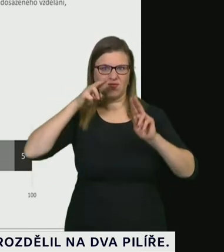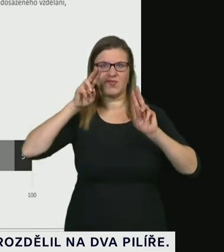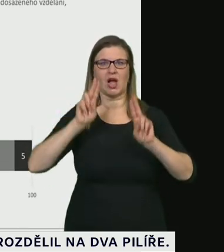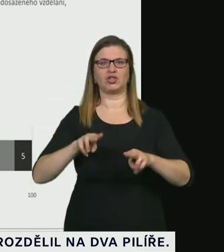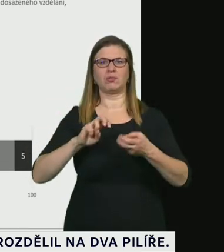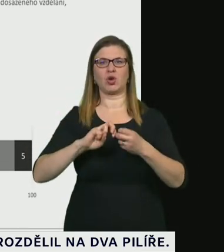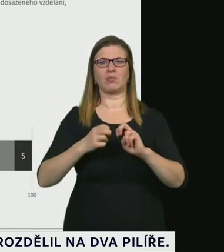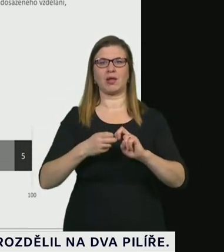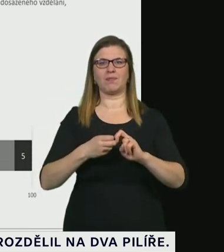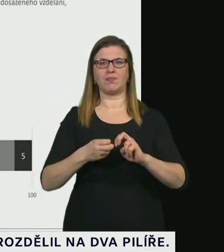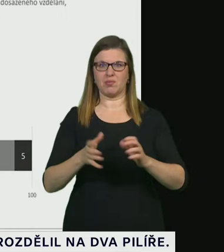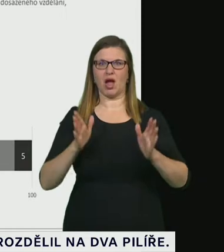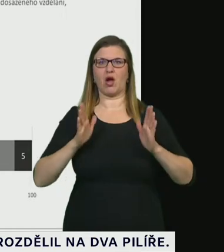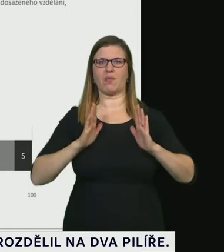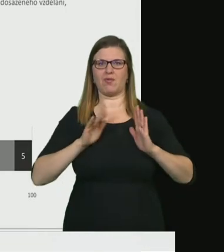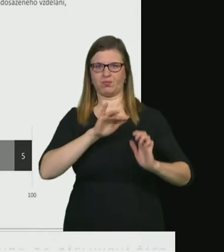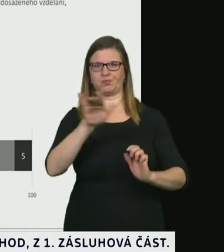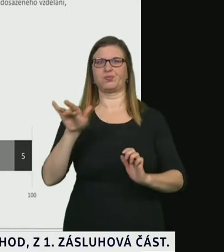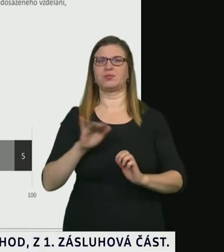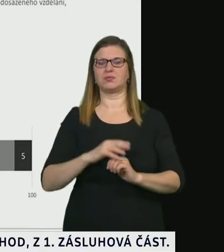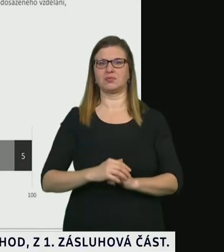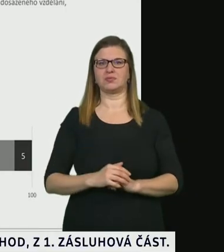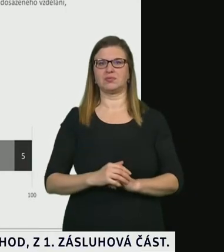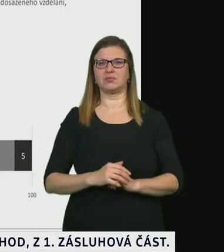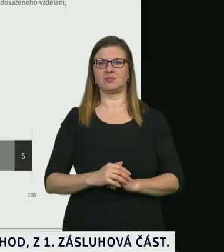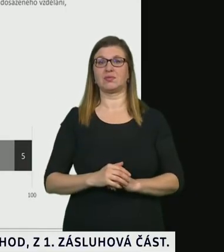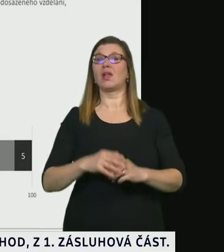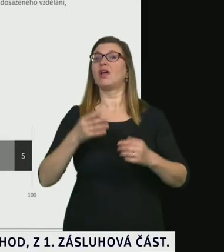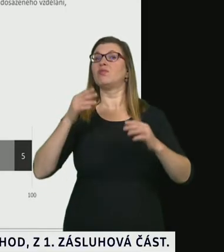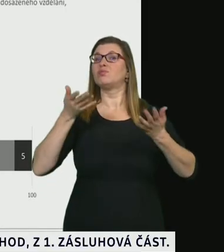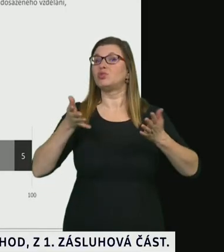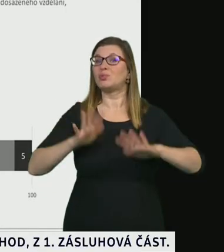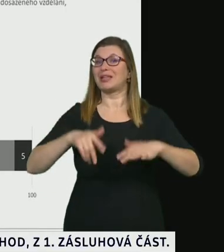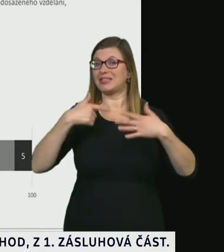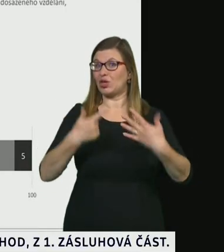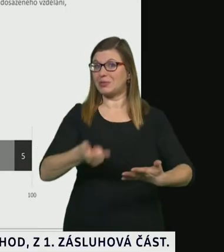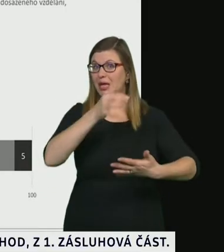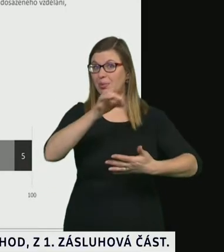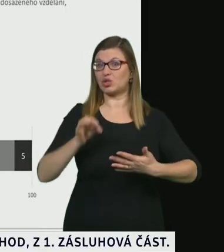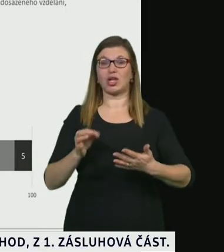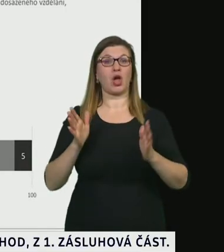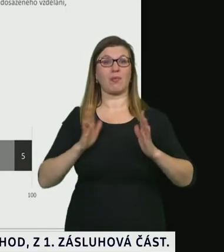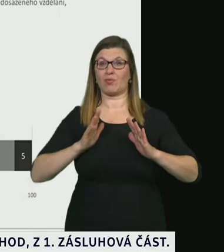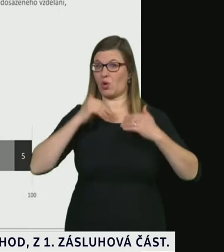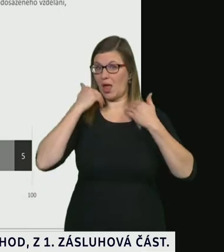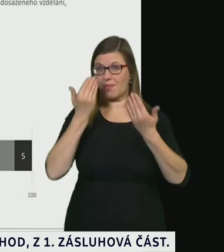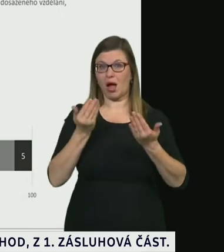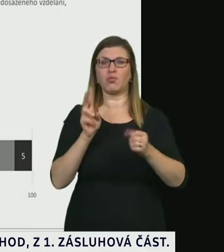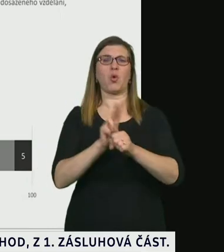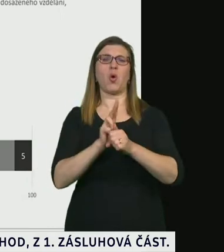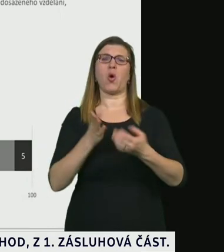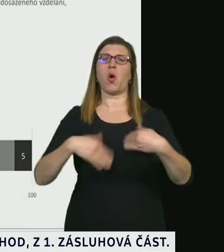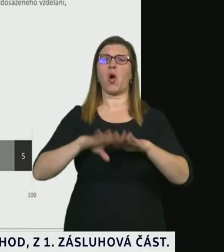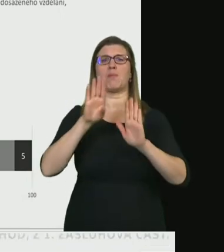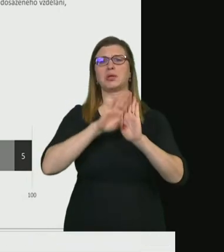z tohoto rizika, potom by samozřejmě nebyl důvod uplatňovat nějaká plošná upatření a museli bychom se